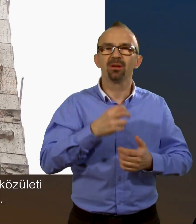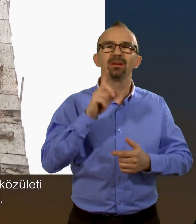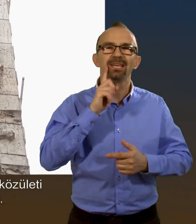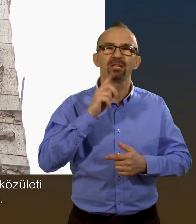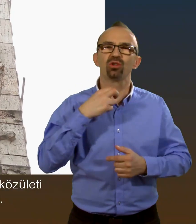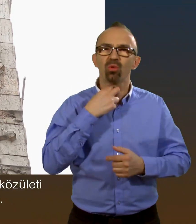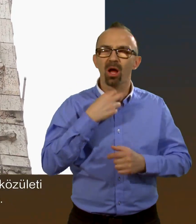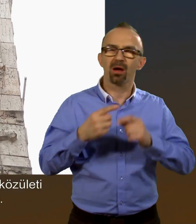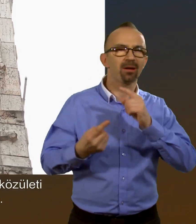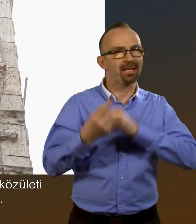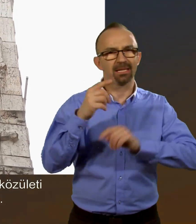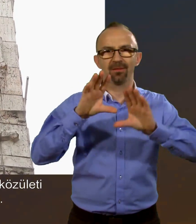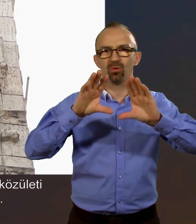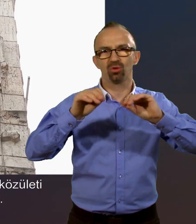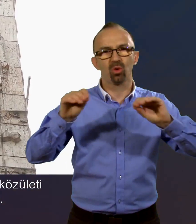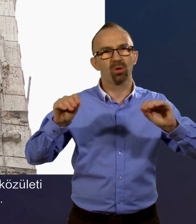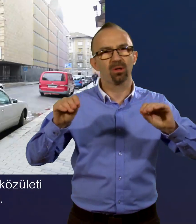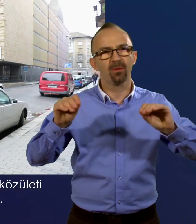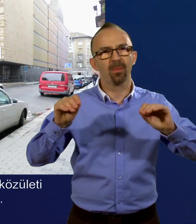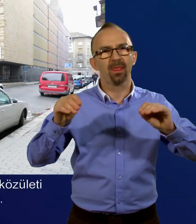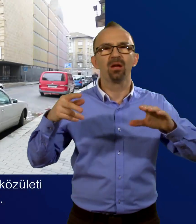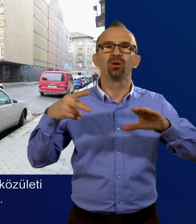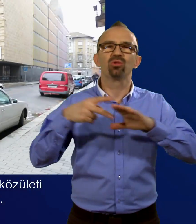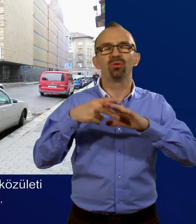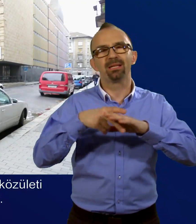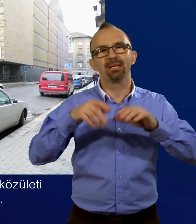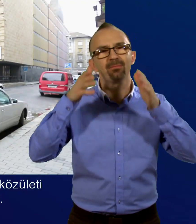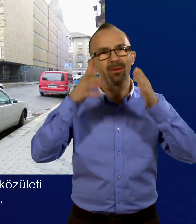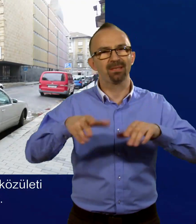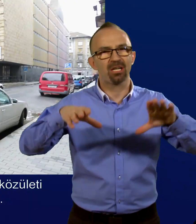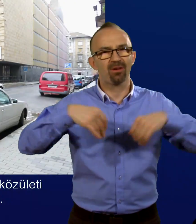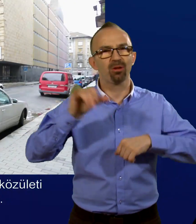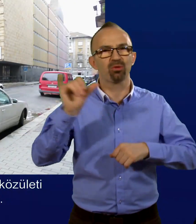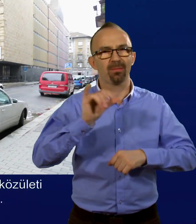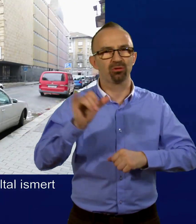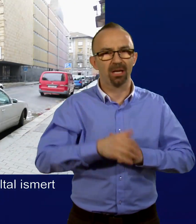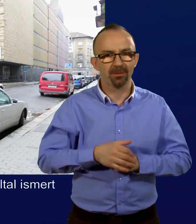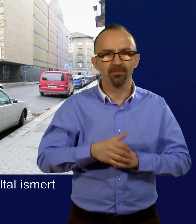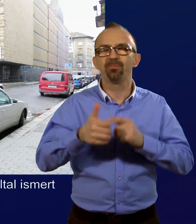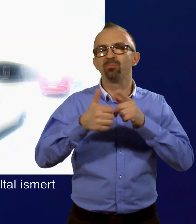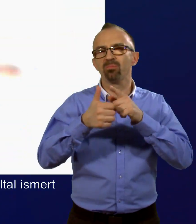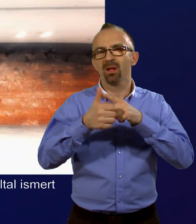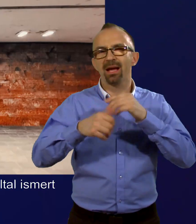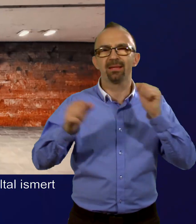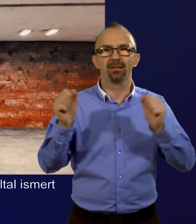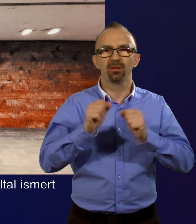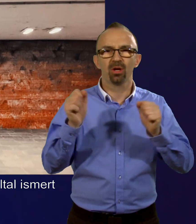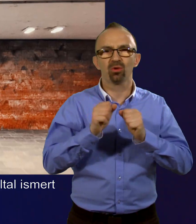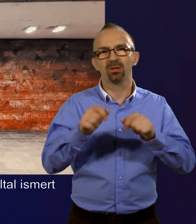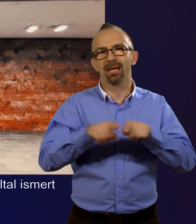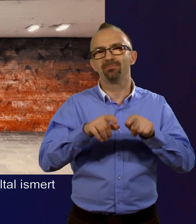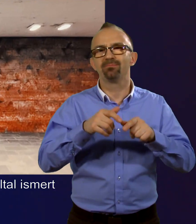egyébként rendkívül sok közületi megbízást vállalt Budapesten. Az egyik nagyon